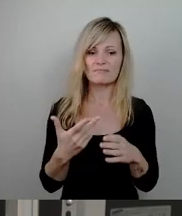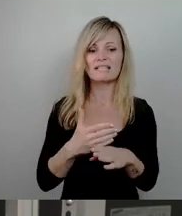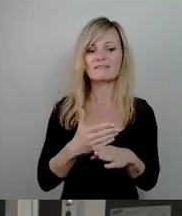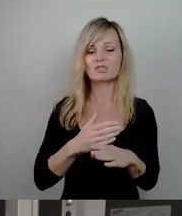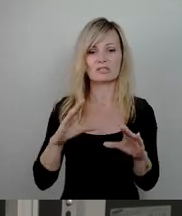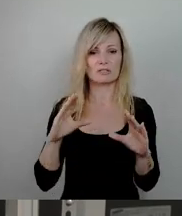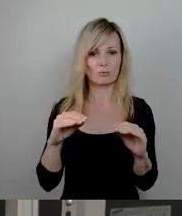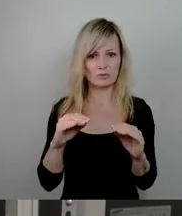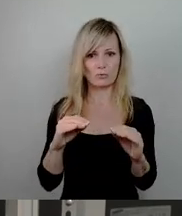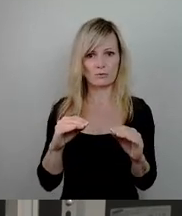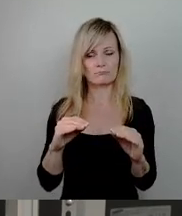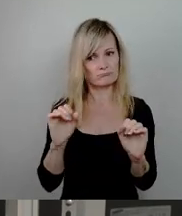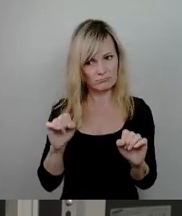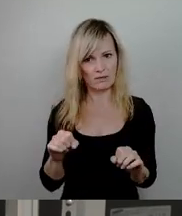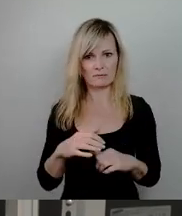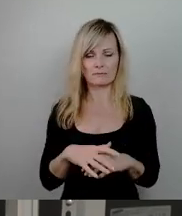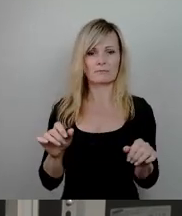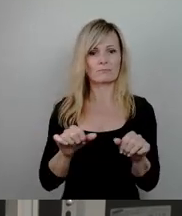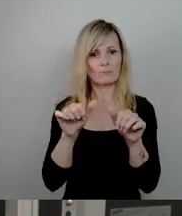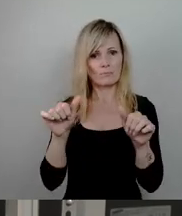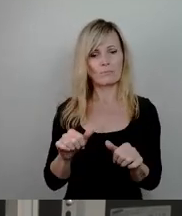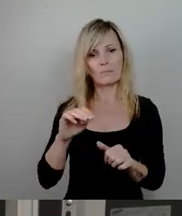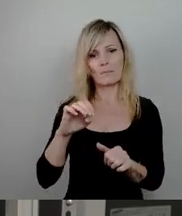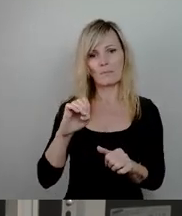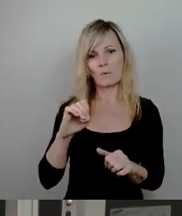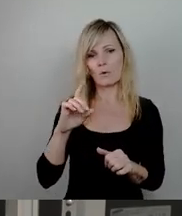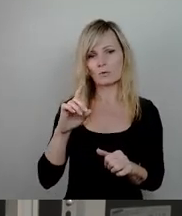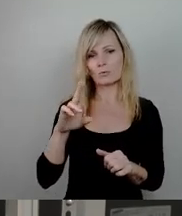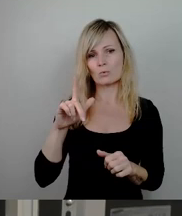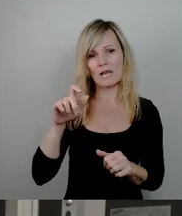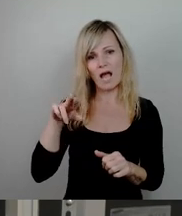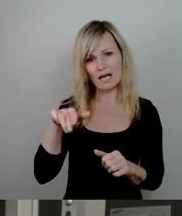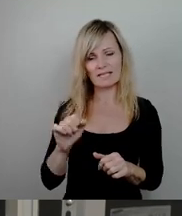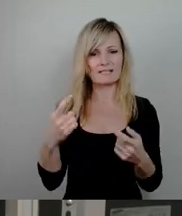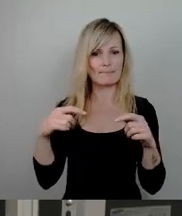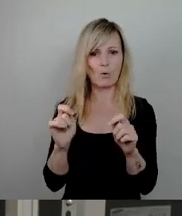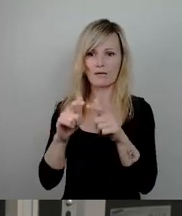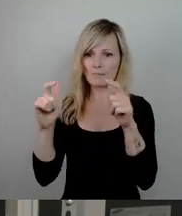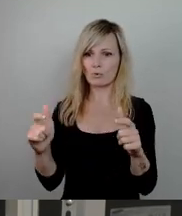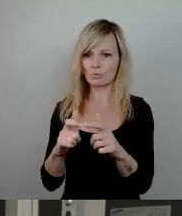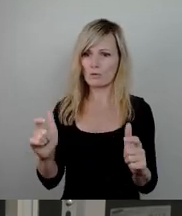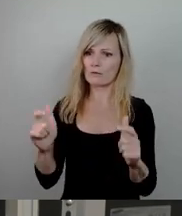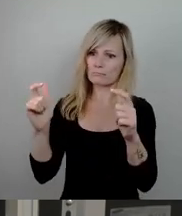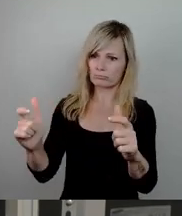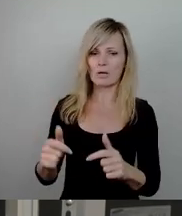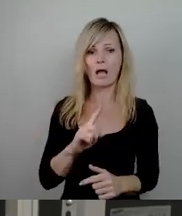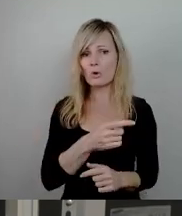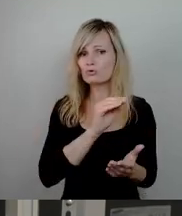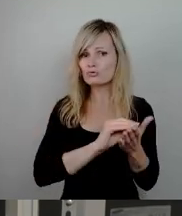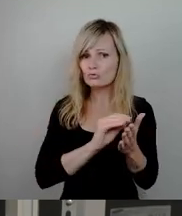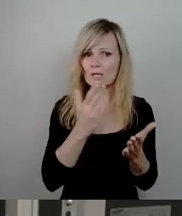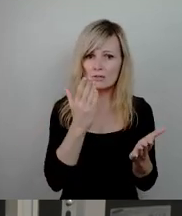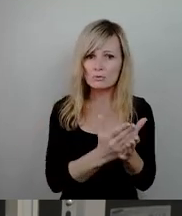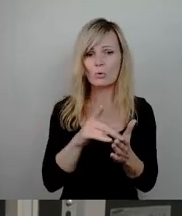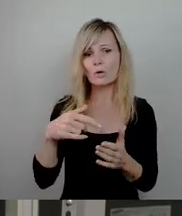innovative Dinge, modulares Bauen. Wir haben ja jetzt auch teilweise bei Schulbauten Module gehabt, auch bei Kita, die man dann später irgendwie